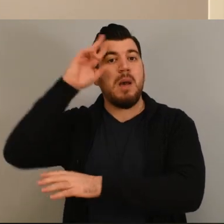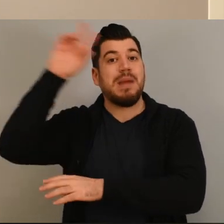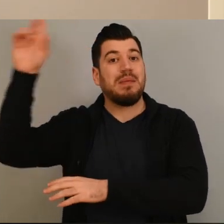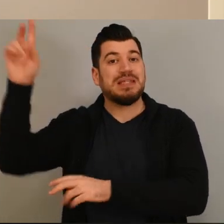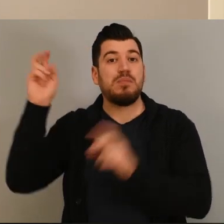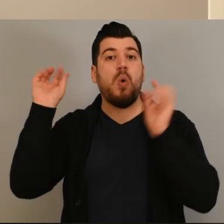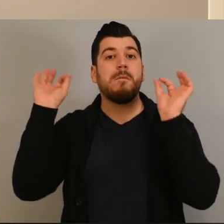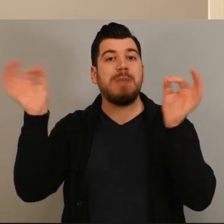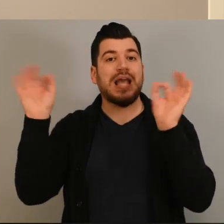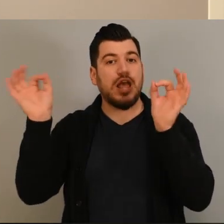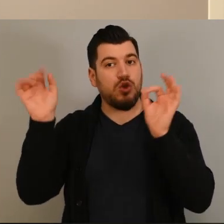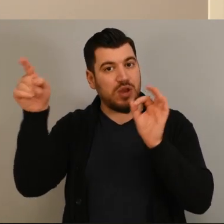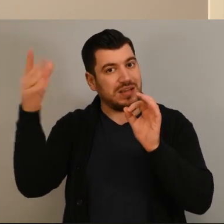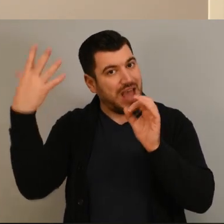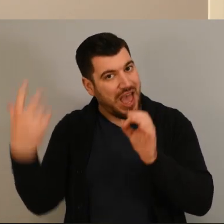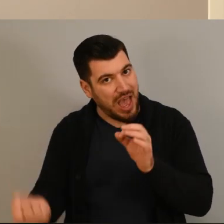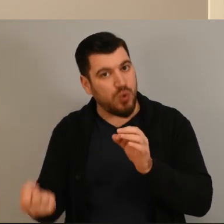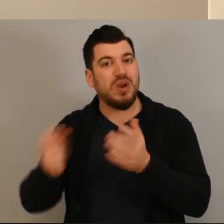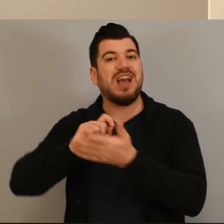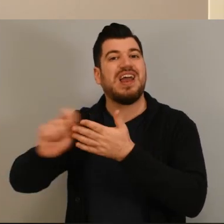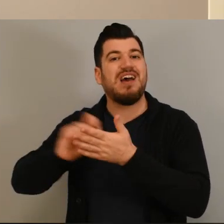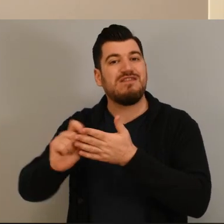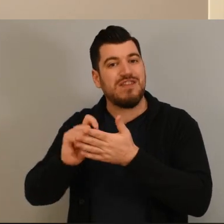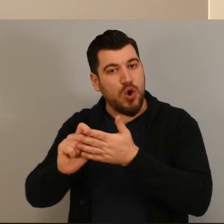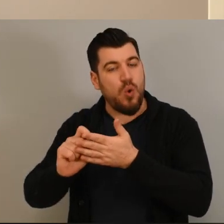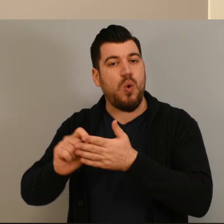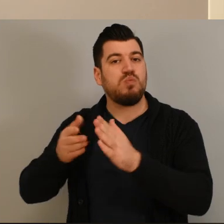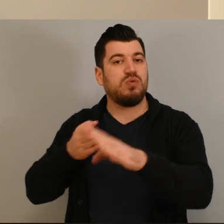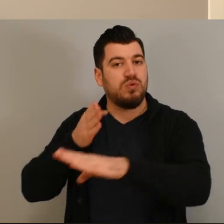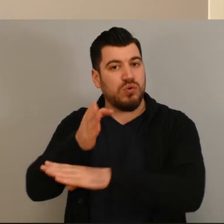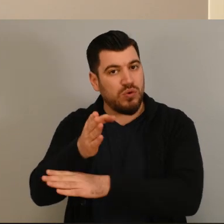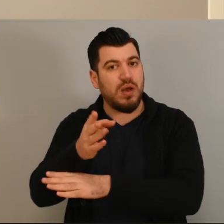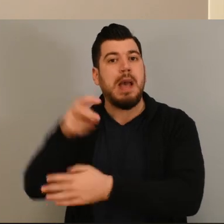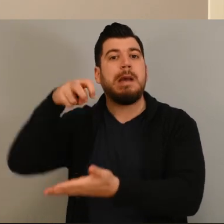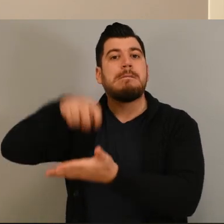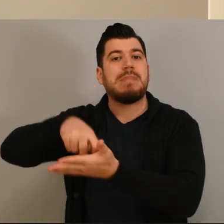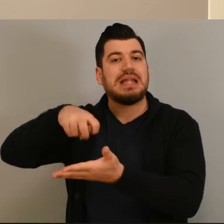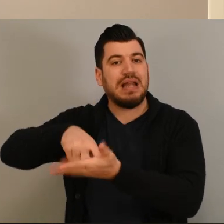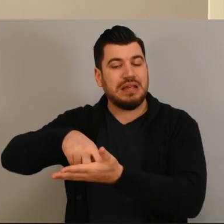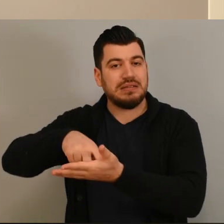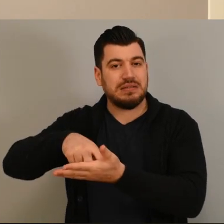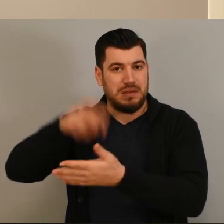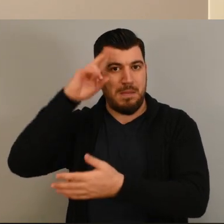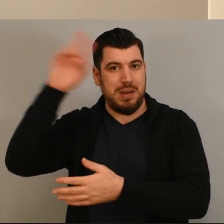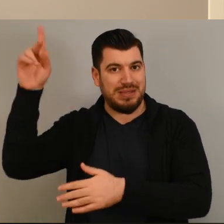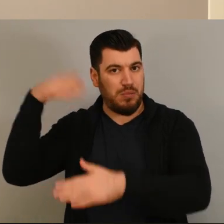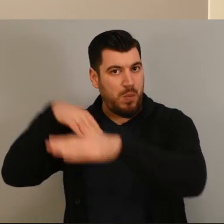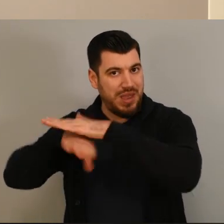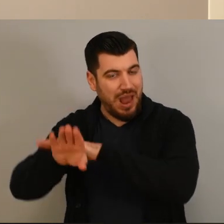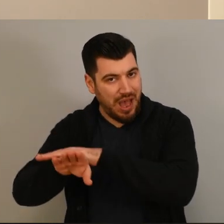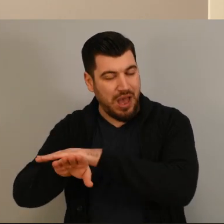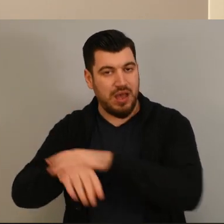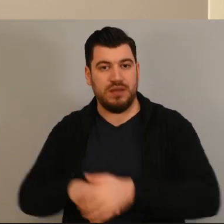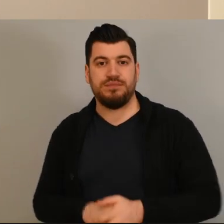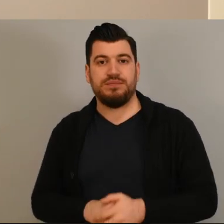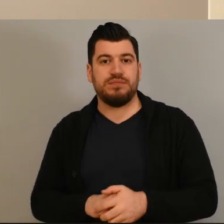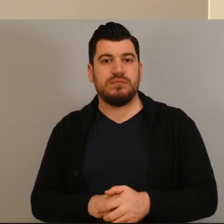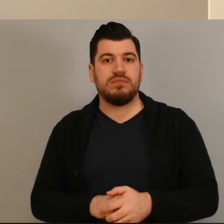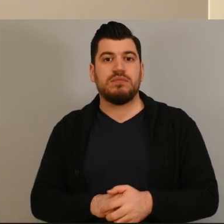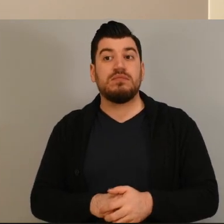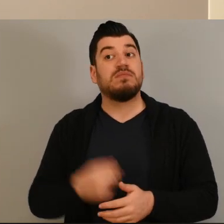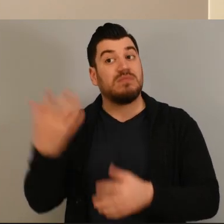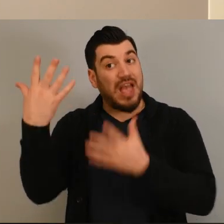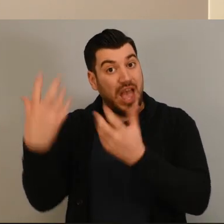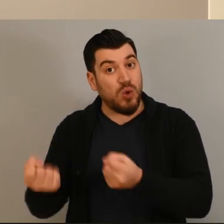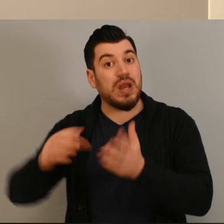Πανεπιστήμιο της Μακεδονίας. Γραφείο Προσβασιμότητας συντονίζει και ο ίδιος ο Πρίτανης στο Πανεπιστήμιο Πειραιά.